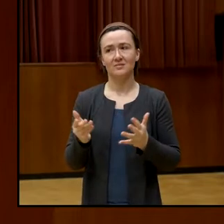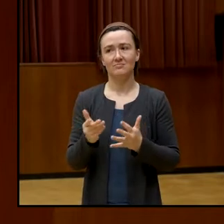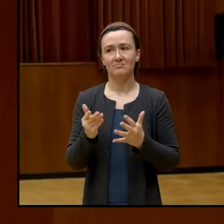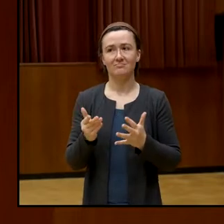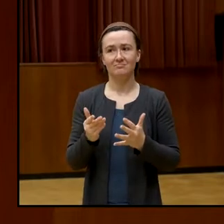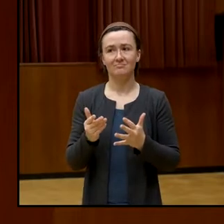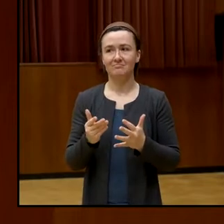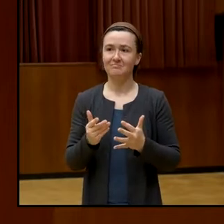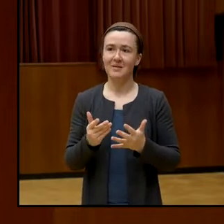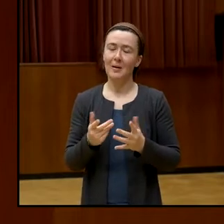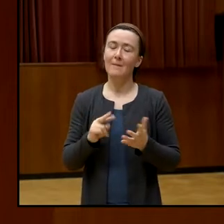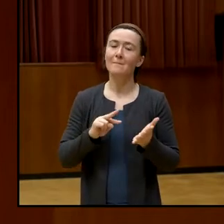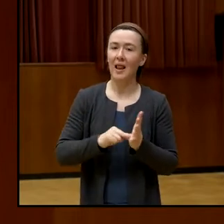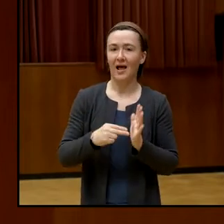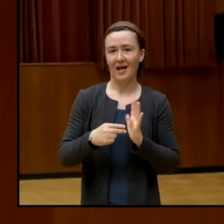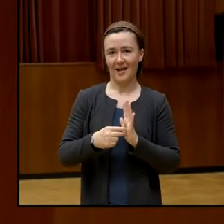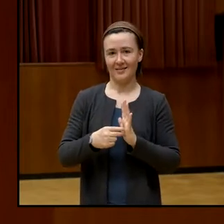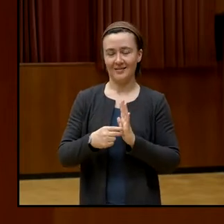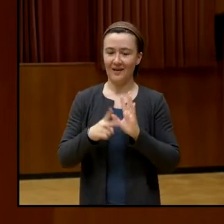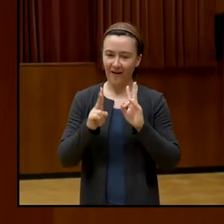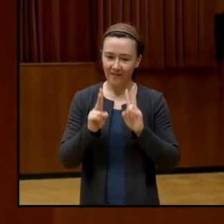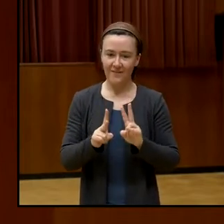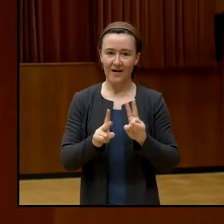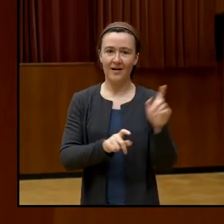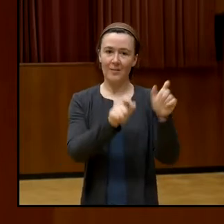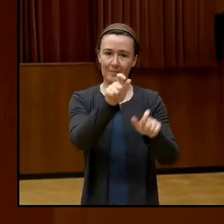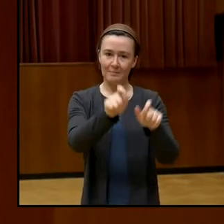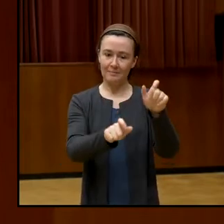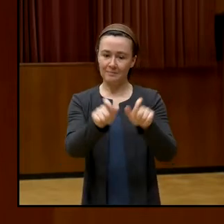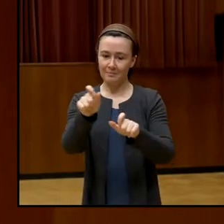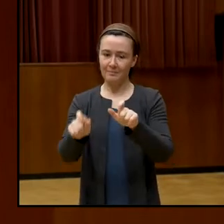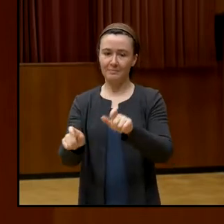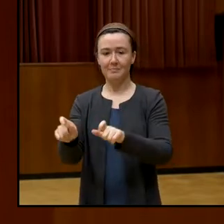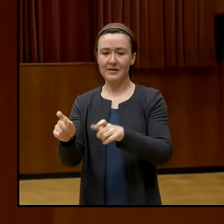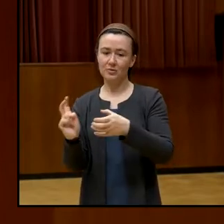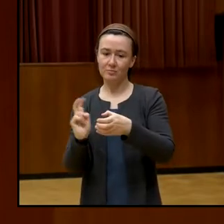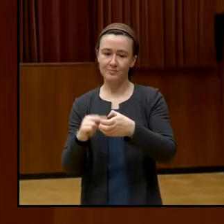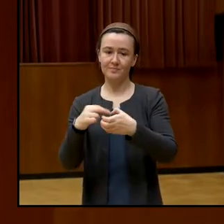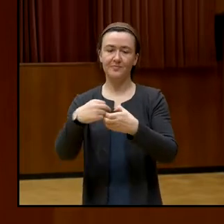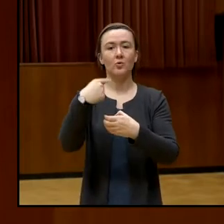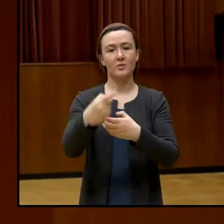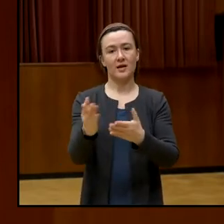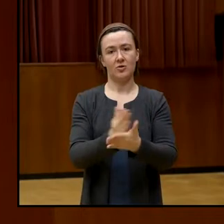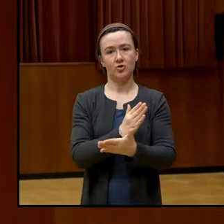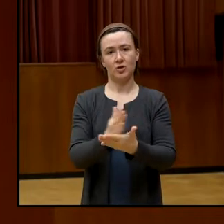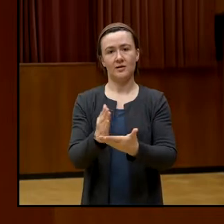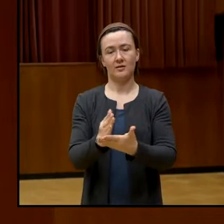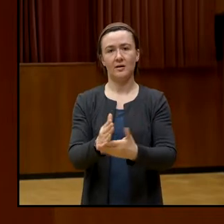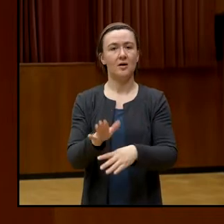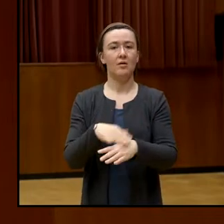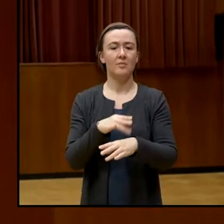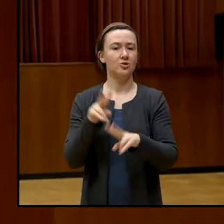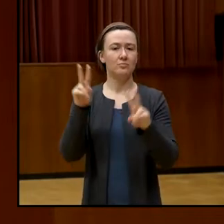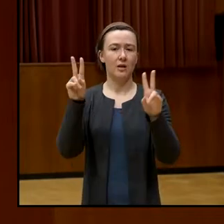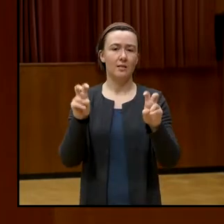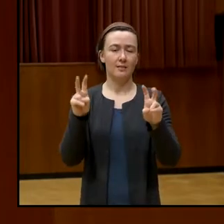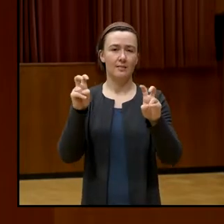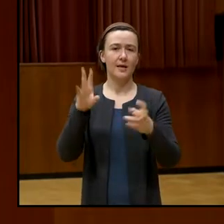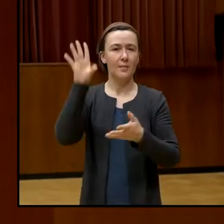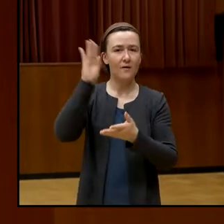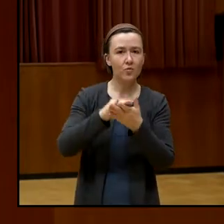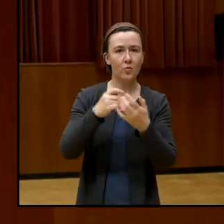Vorsatz, tatsächlich partizipativ Entscheidungen für zum Beispiel den Wohnbau zu